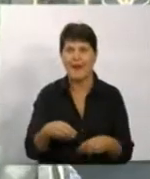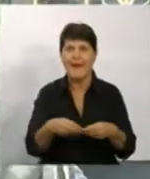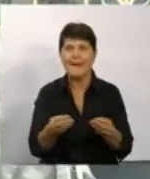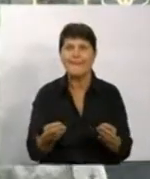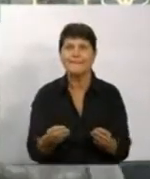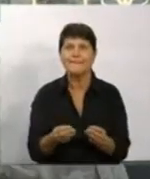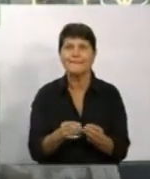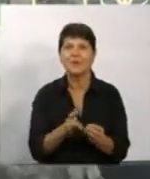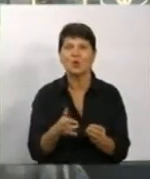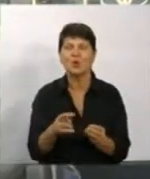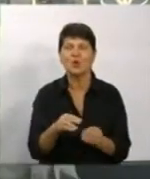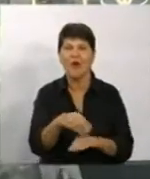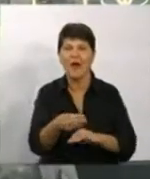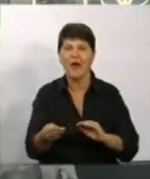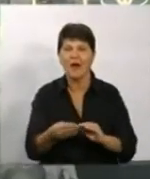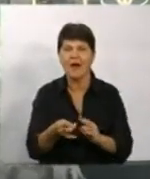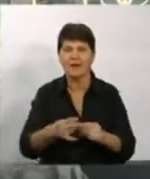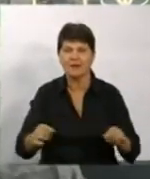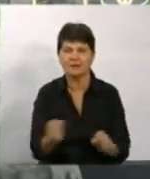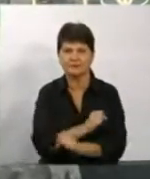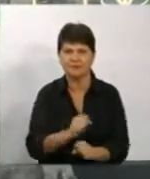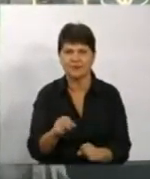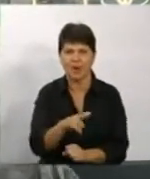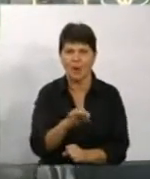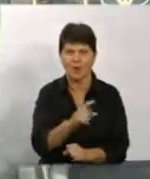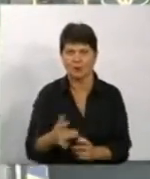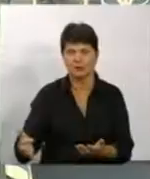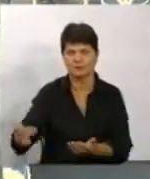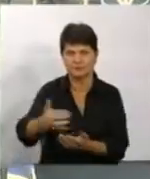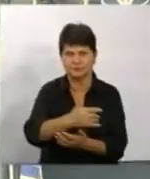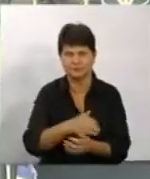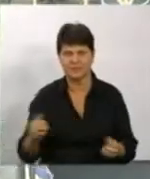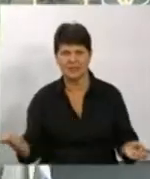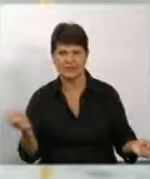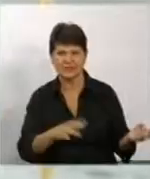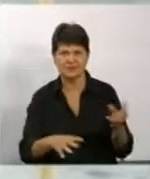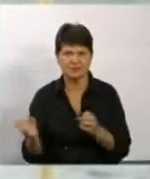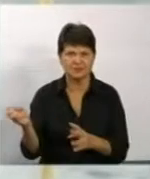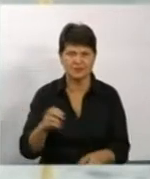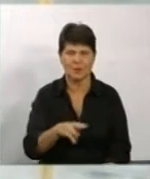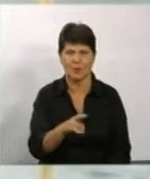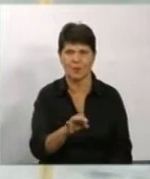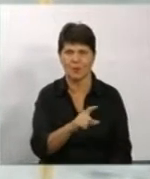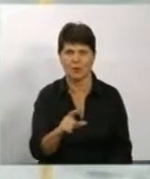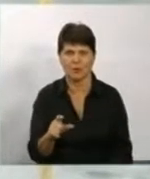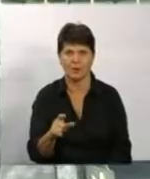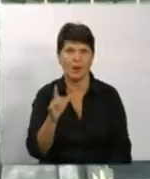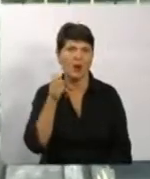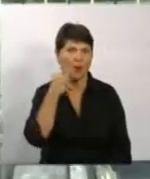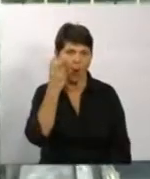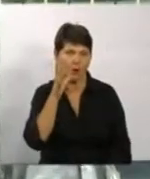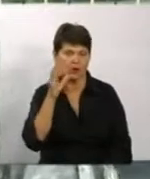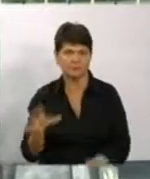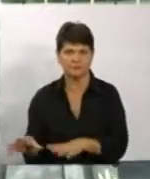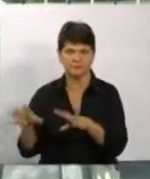збирали пороха, збирали боєприпаси. І звозили боєприпаси окремо пороха, окремо під час переміщення порохів, силами